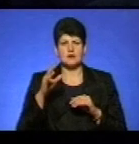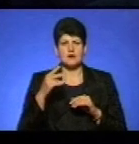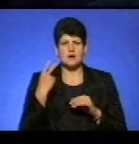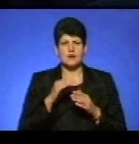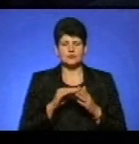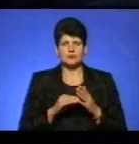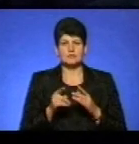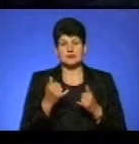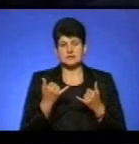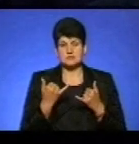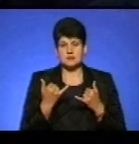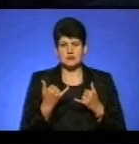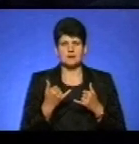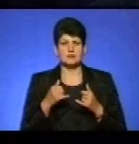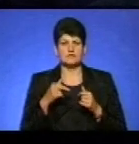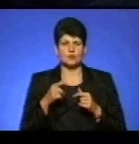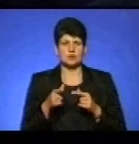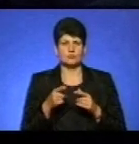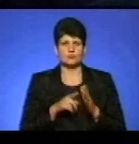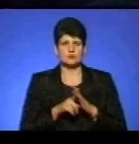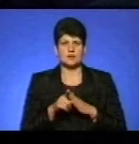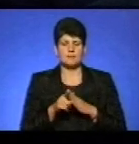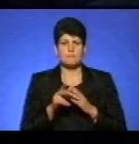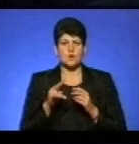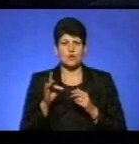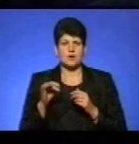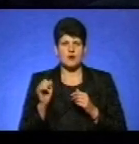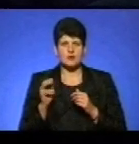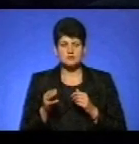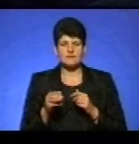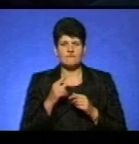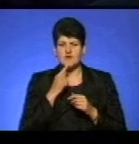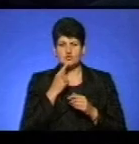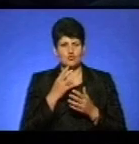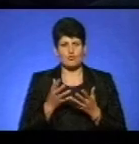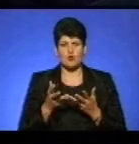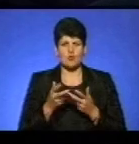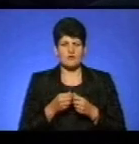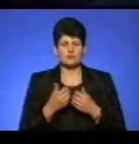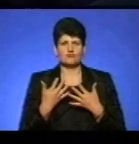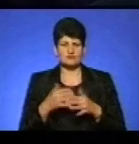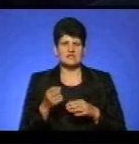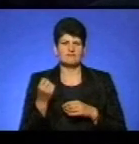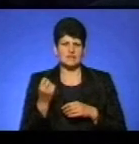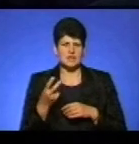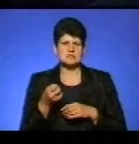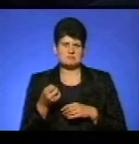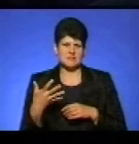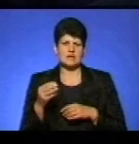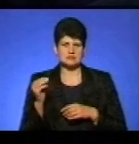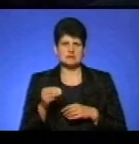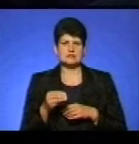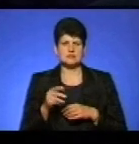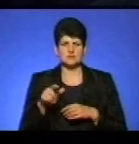наразі зараз ми виходимо в прокат, а до прокату важко порахувати. Точно вже десь 12-15 тисяч